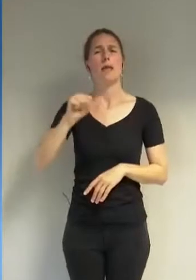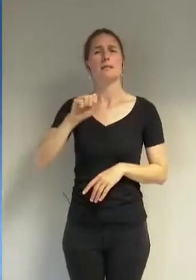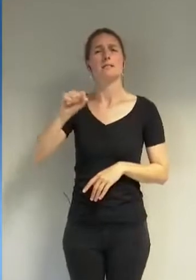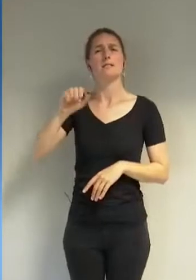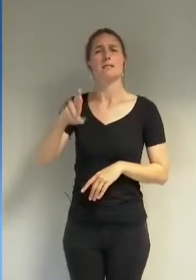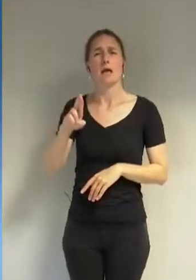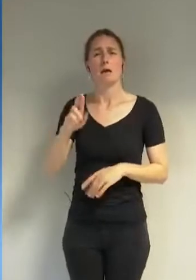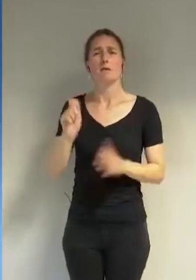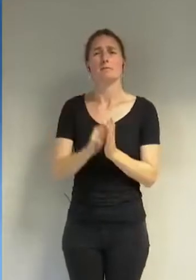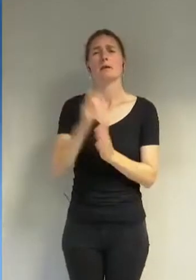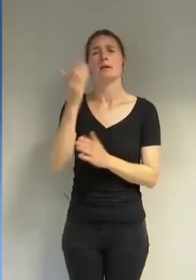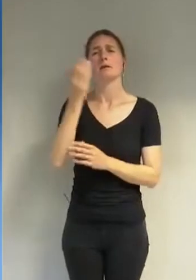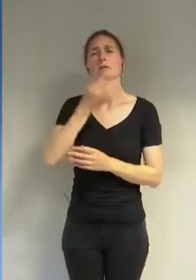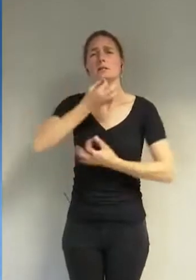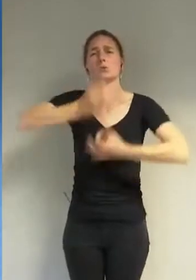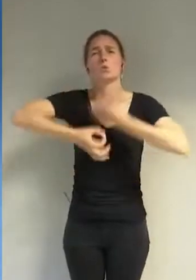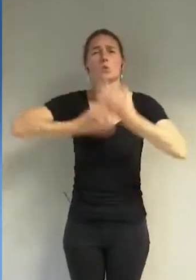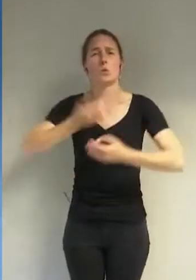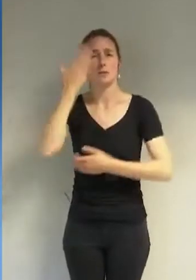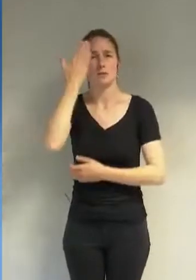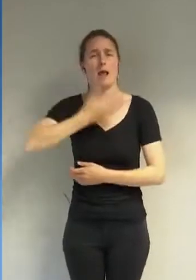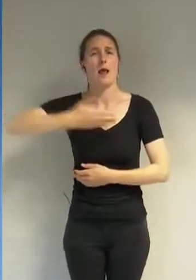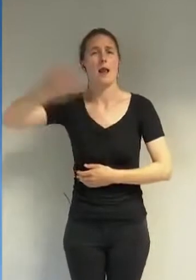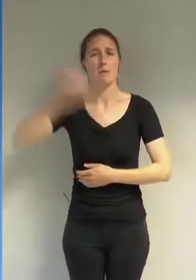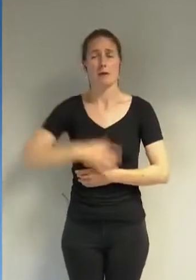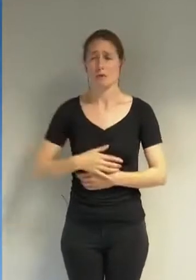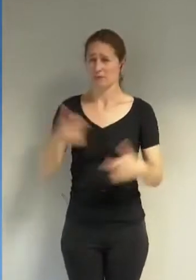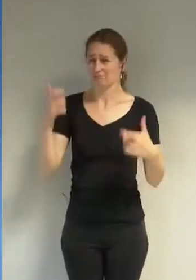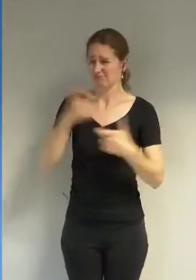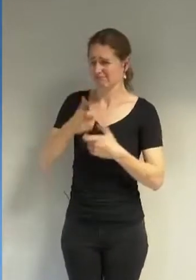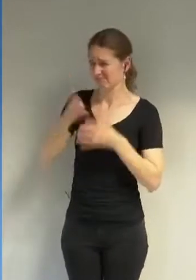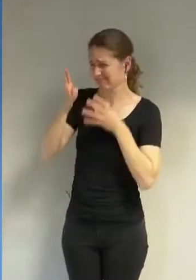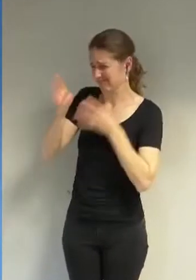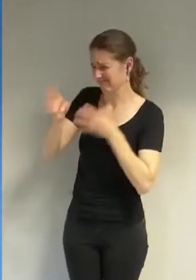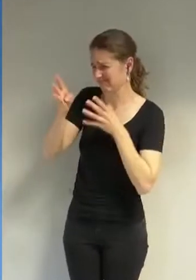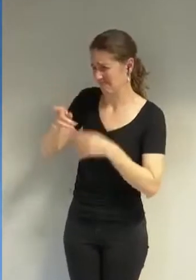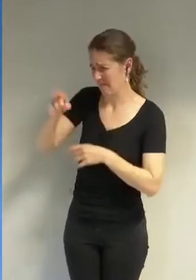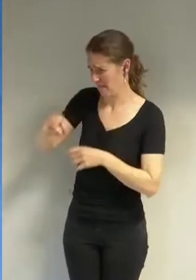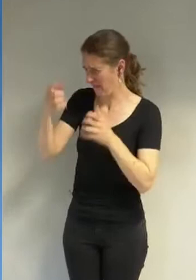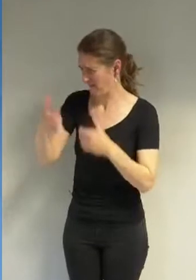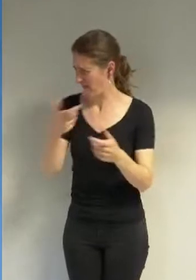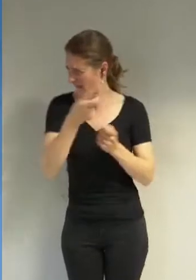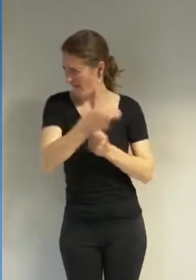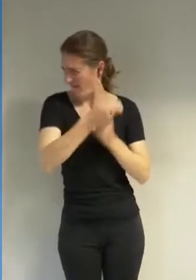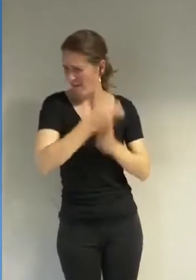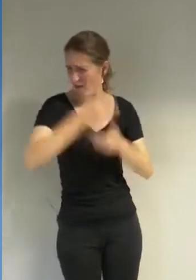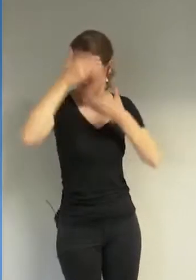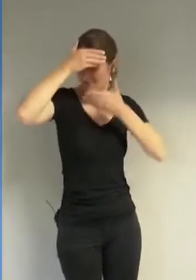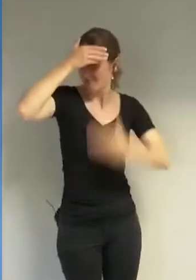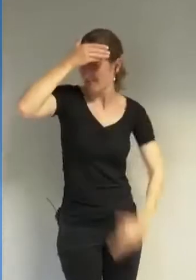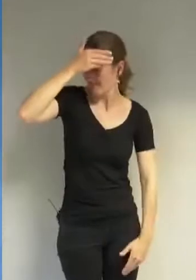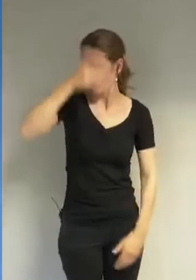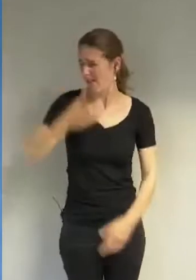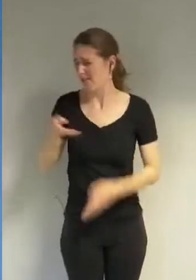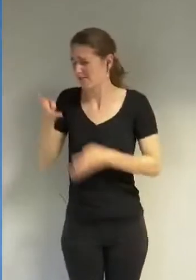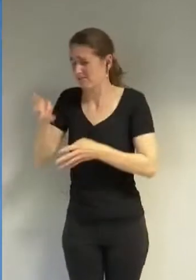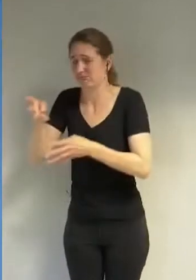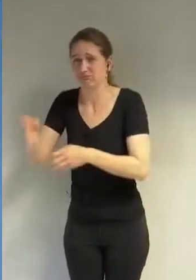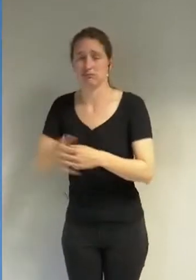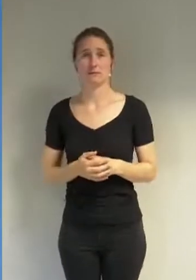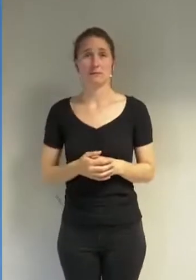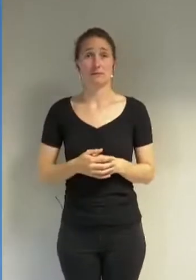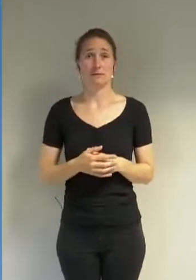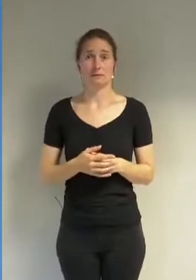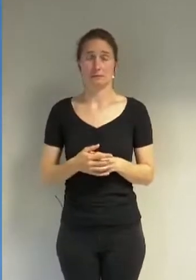imposer aux femmes le port du voile. Soixante ans après, je ne changerai rien à ses propos. Monsieur le